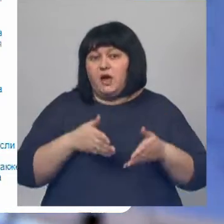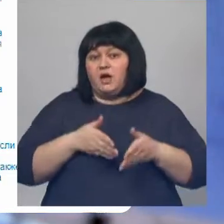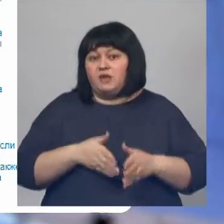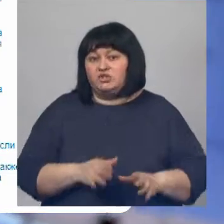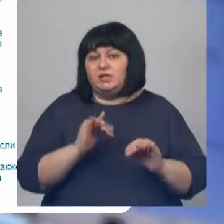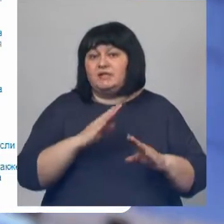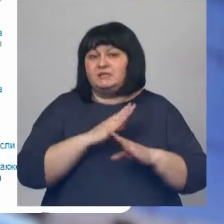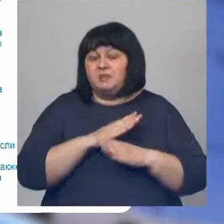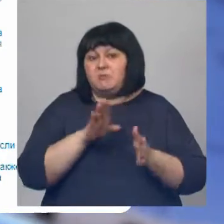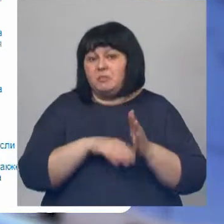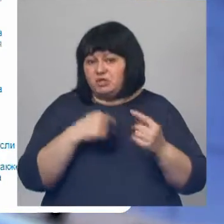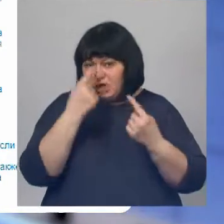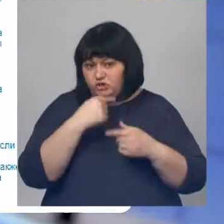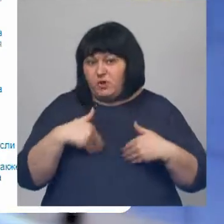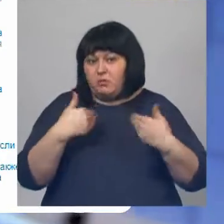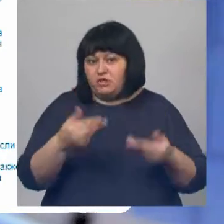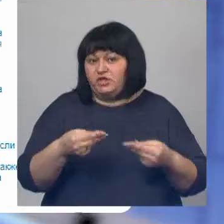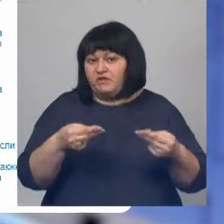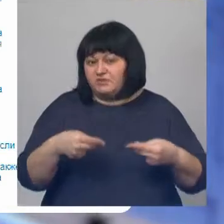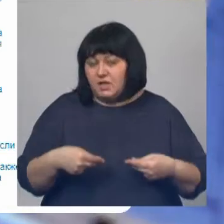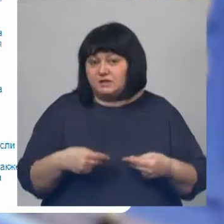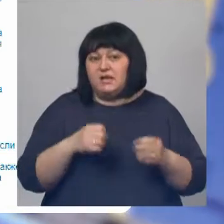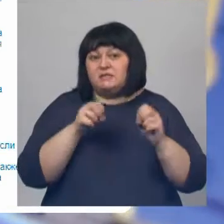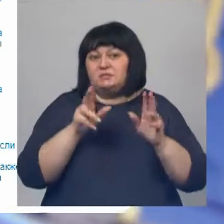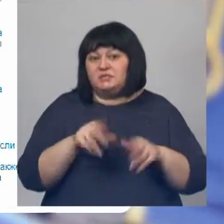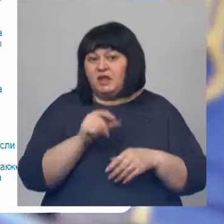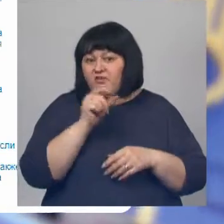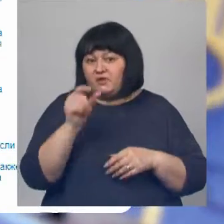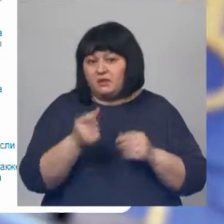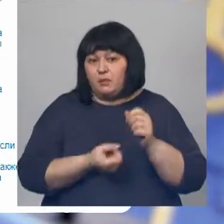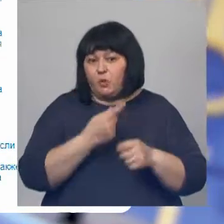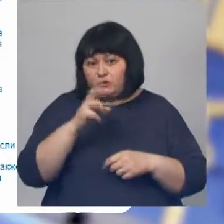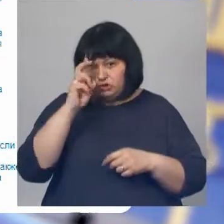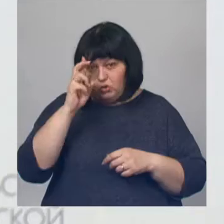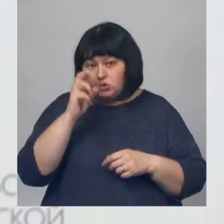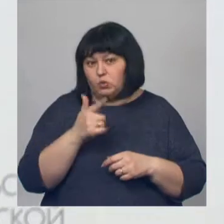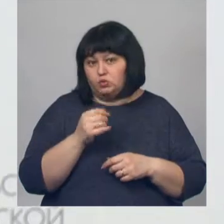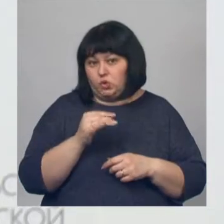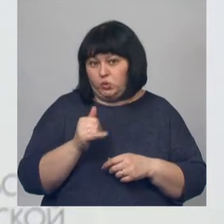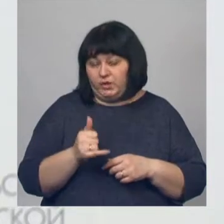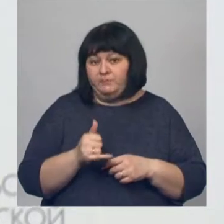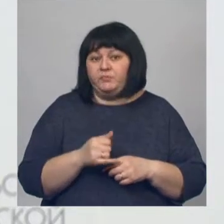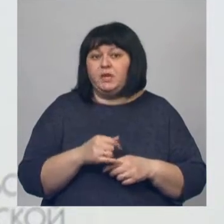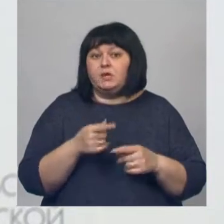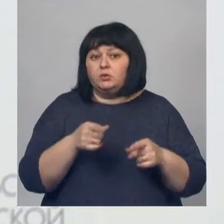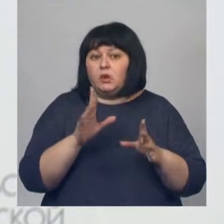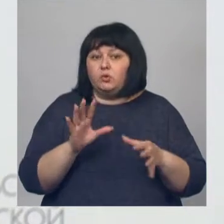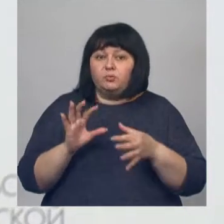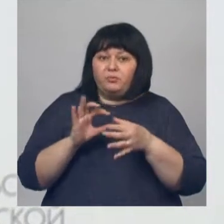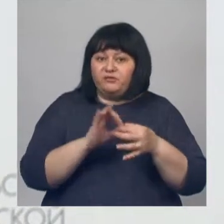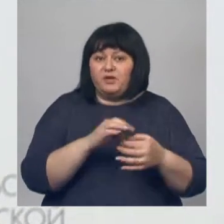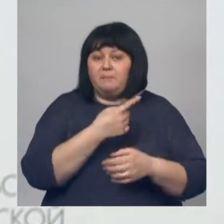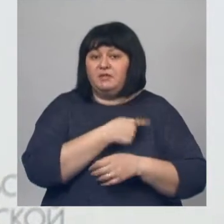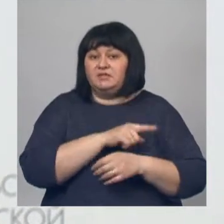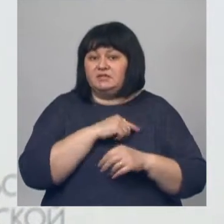и смерть без личного обращения в ЗАГС. Специальная вкладка появится на портале Госуслуг. Туда будет привязываться медицинское